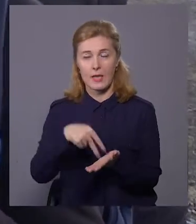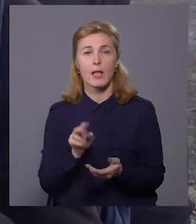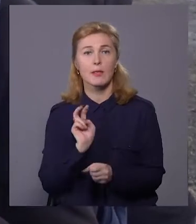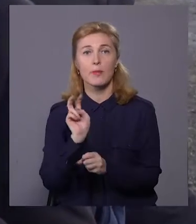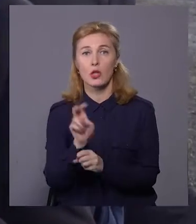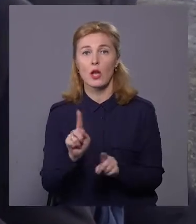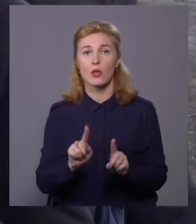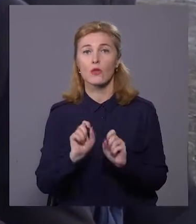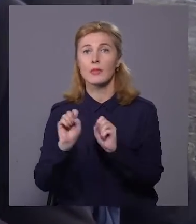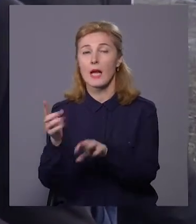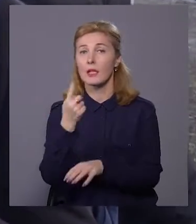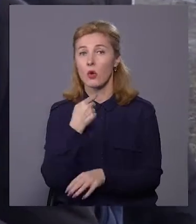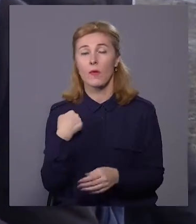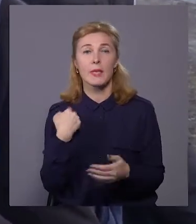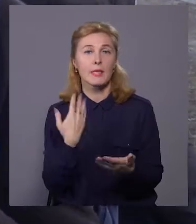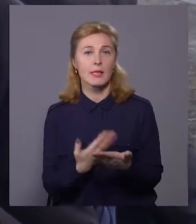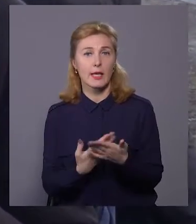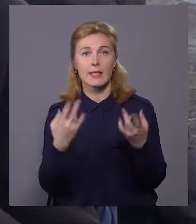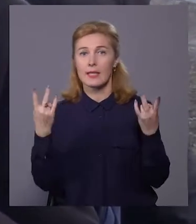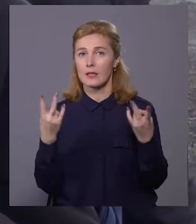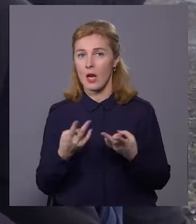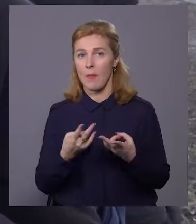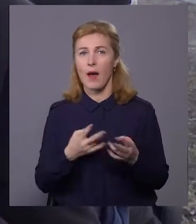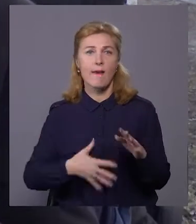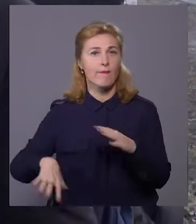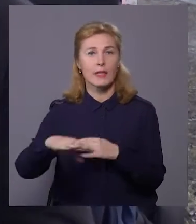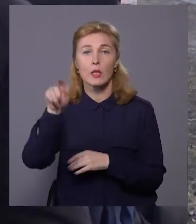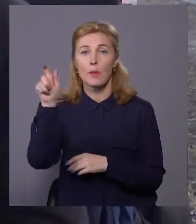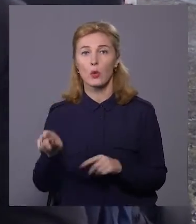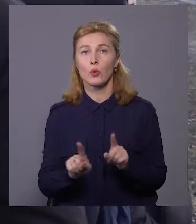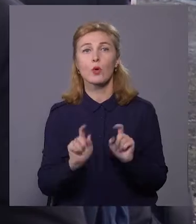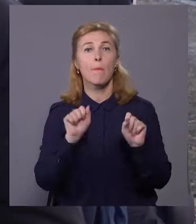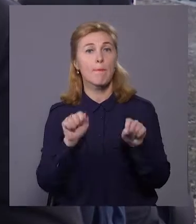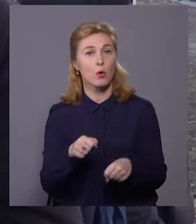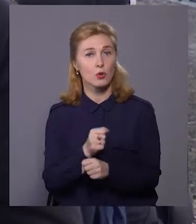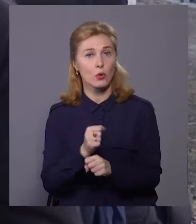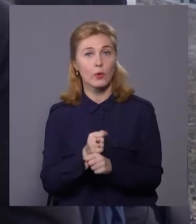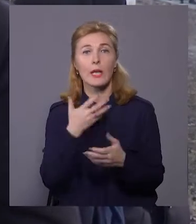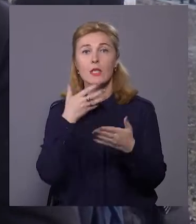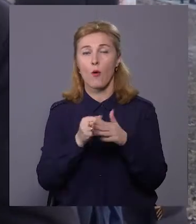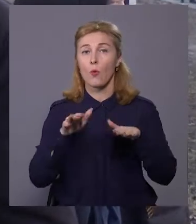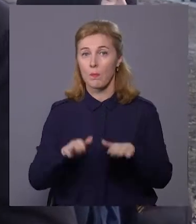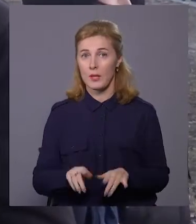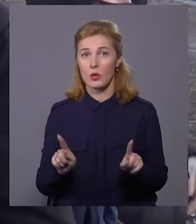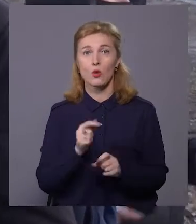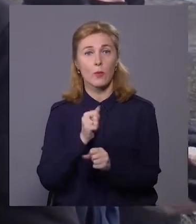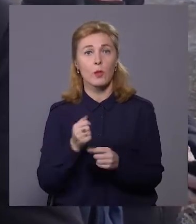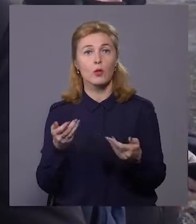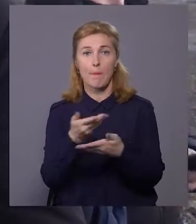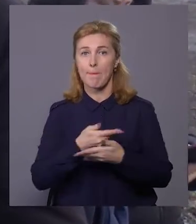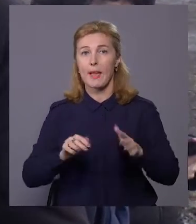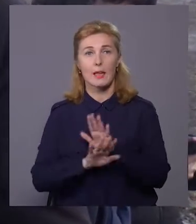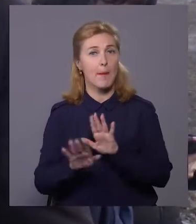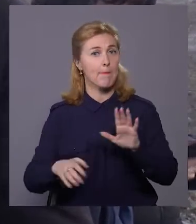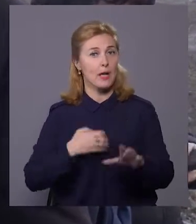щоб здавати кров. Мені здається, треба всім людям, що можуть робити на своєму місці, щоб робили, щоб ми не переживали.